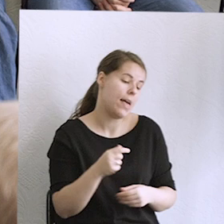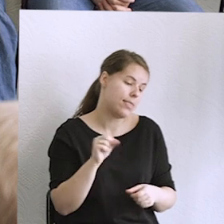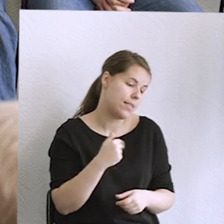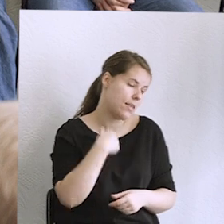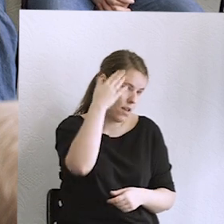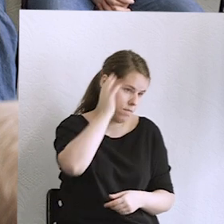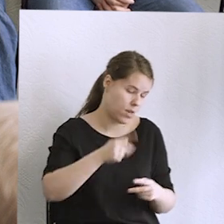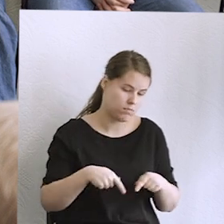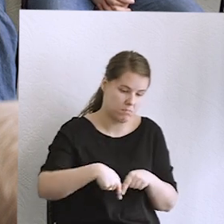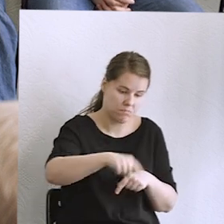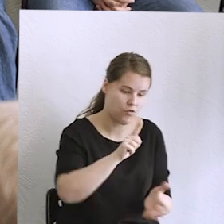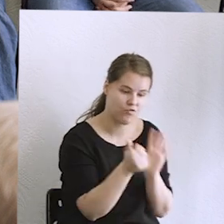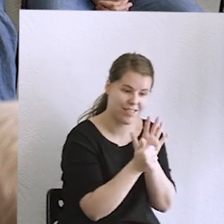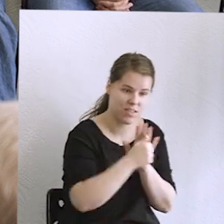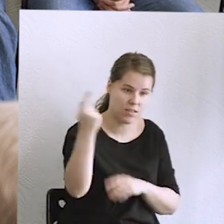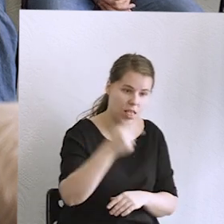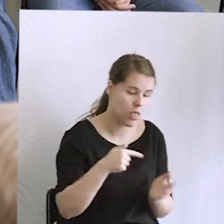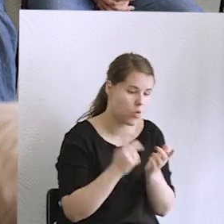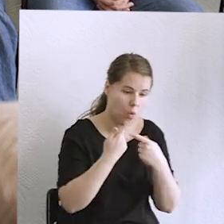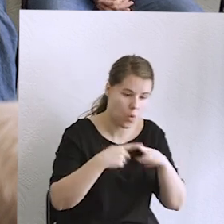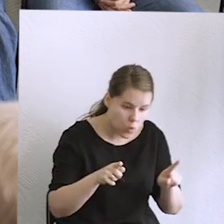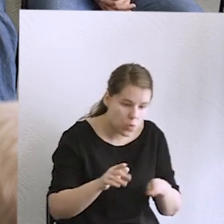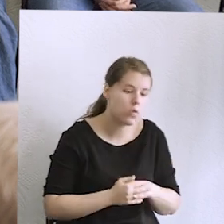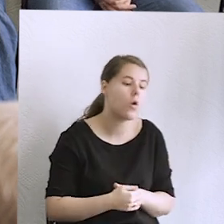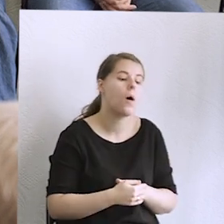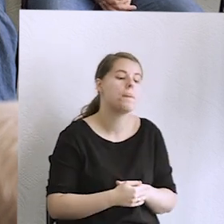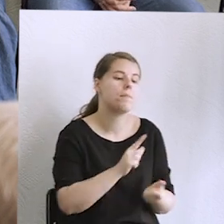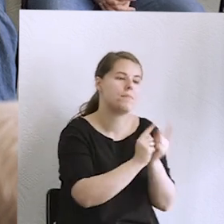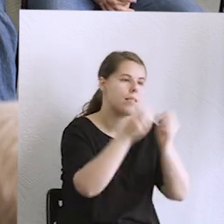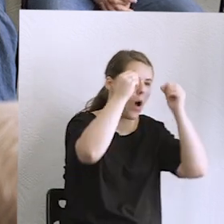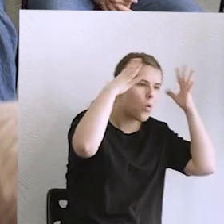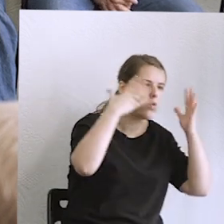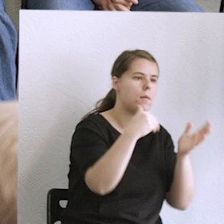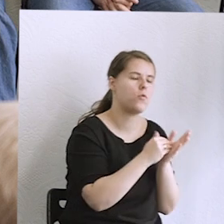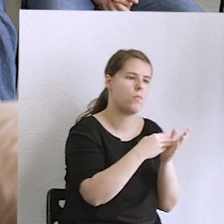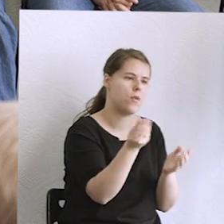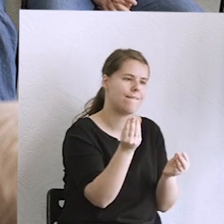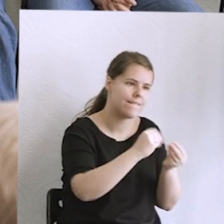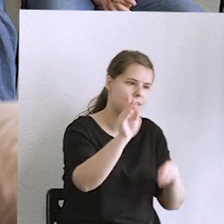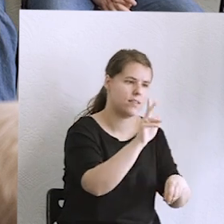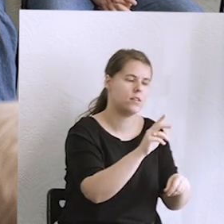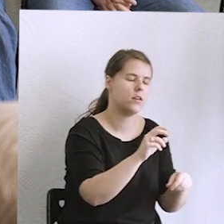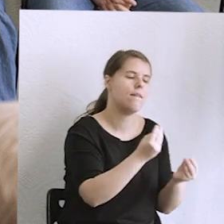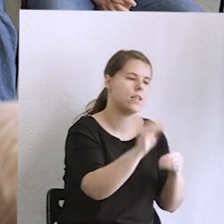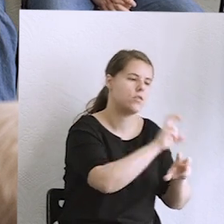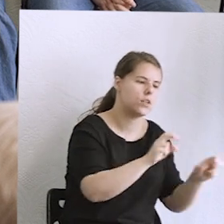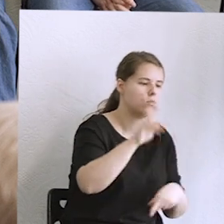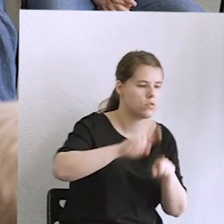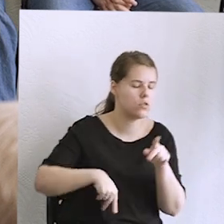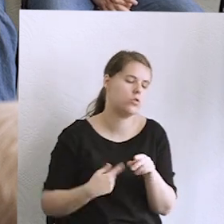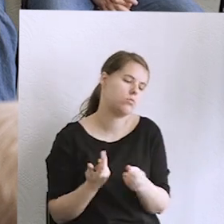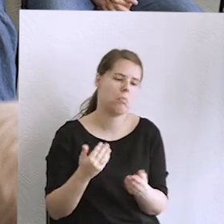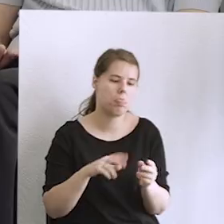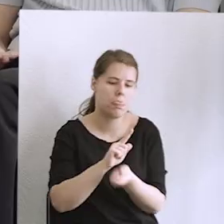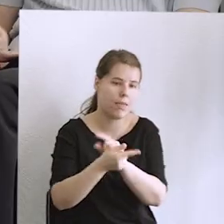norm kulturowych jest wolniejsza niż zmiana technologiczna. To jest prawda. I możemy po prostu nie zdążyć sobie tego świata wyobrazić.